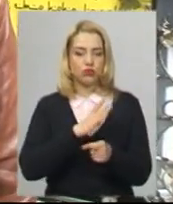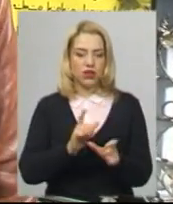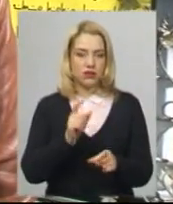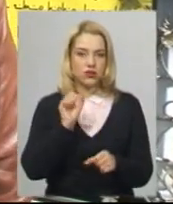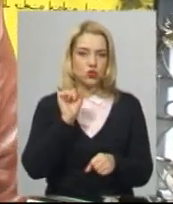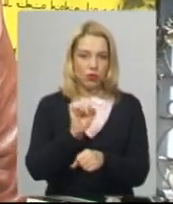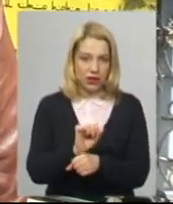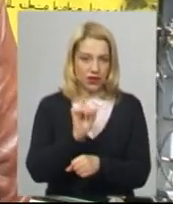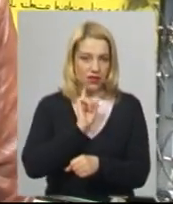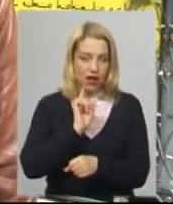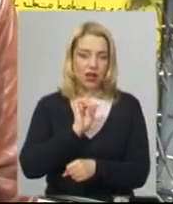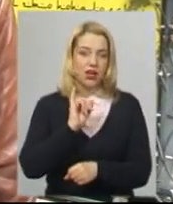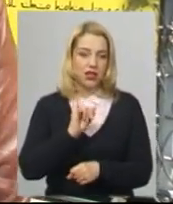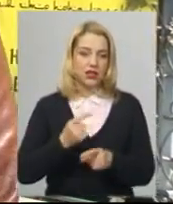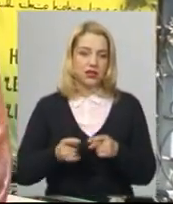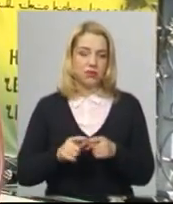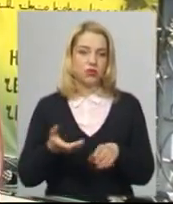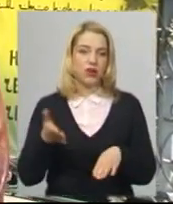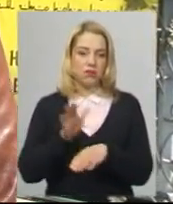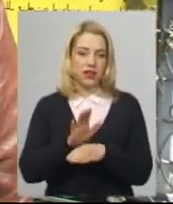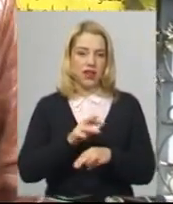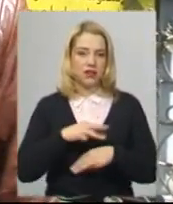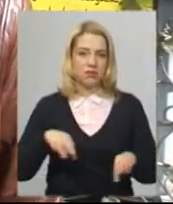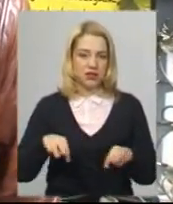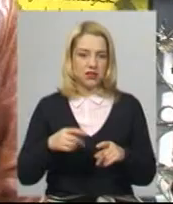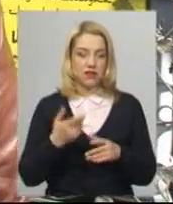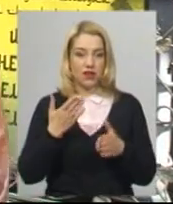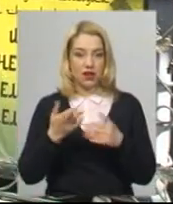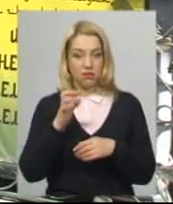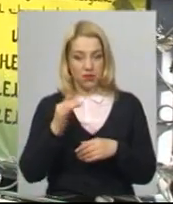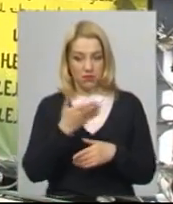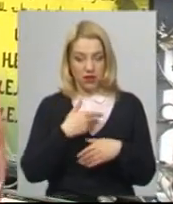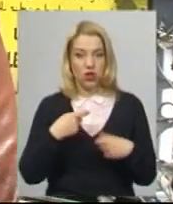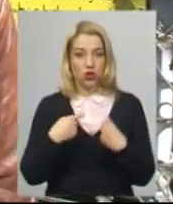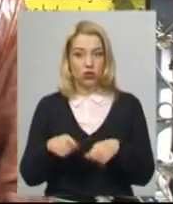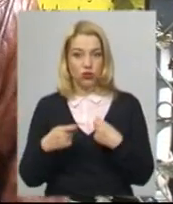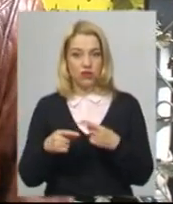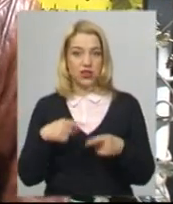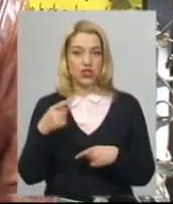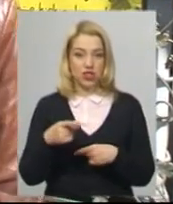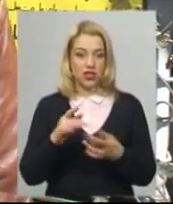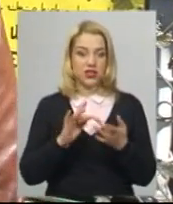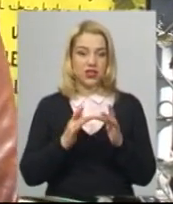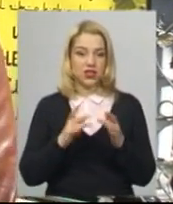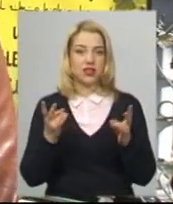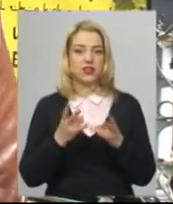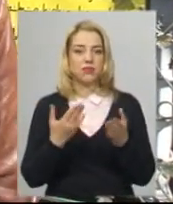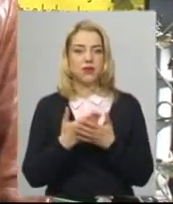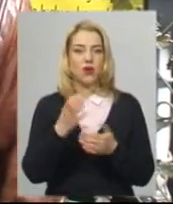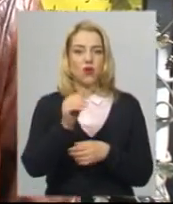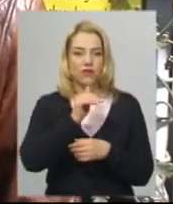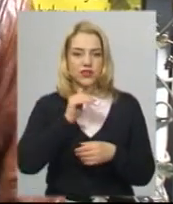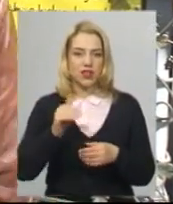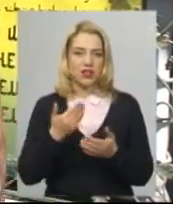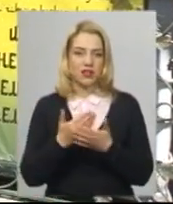розпорядження Кабінету міністрів. Якщо б ми проводили торгівельну діяльність, навіть через інтернет, треба виписувати якісь офіціальні